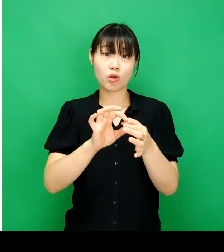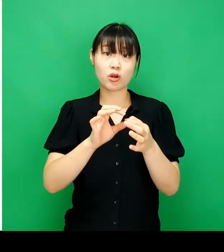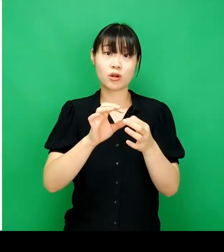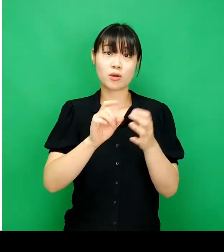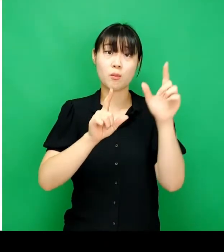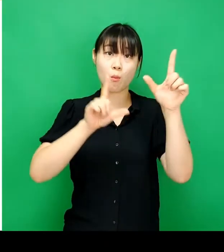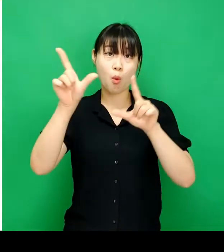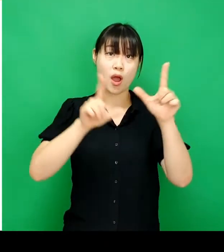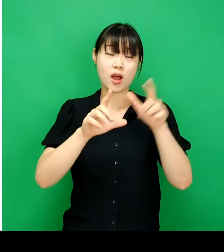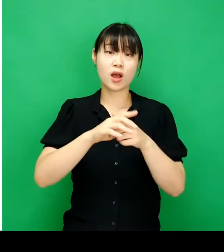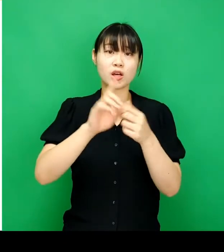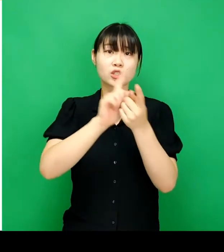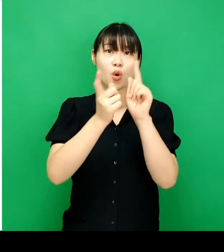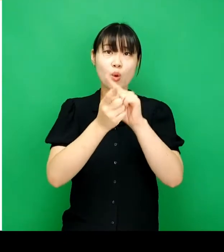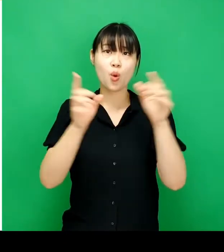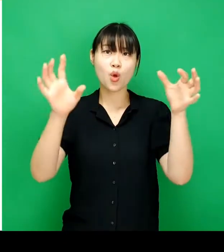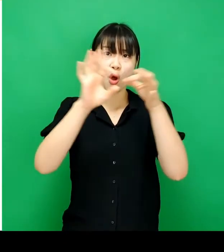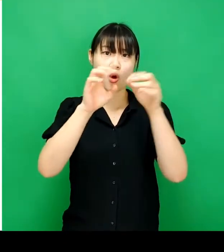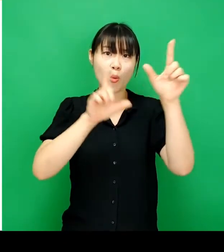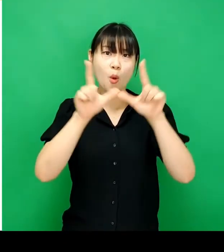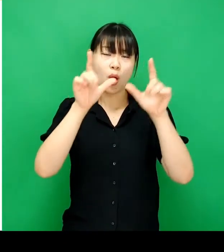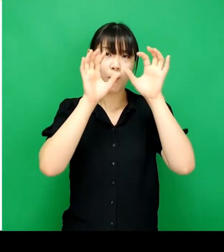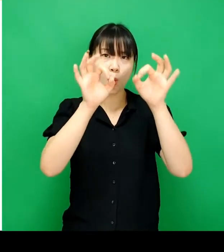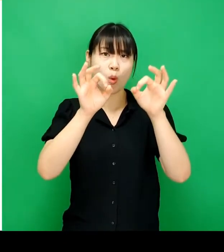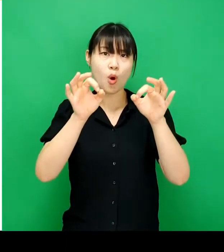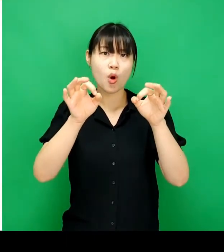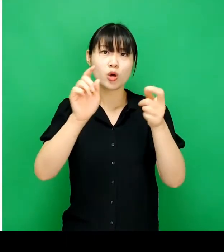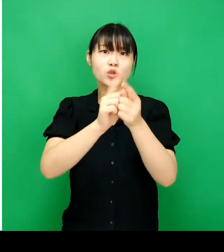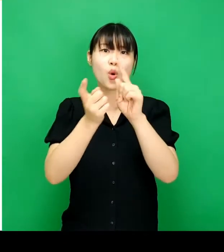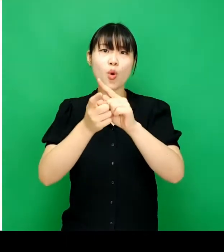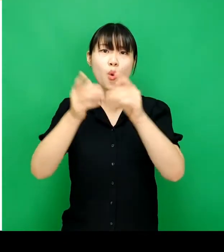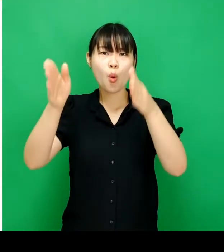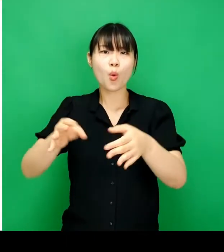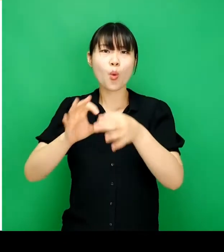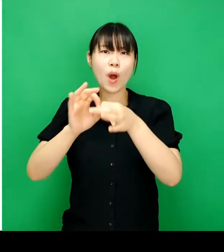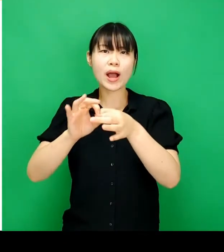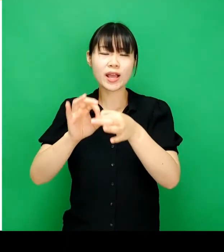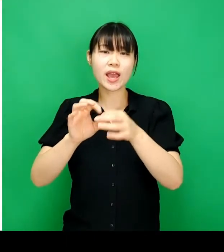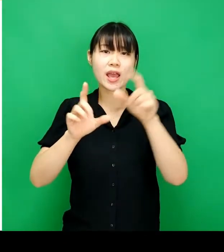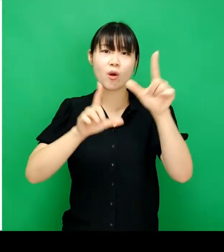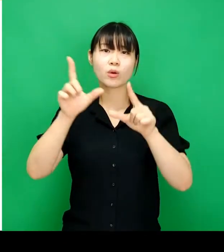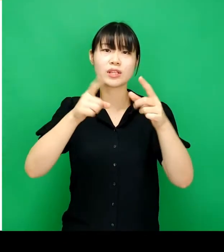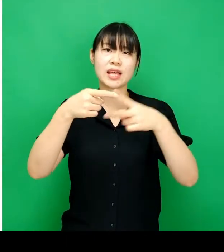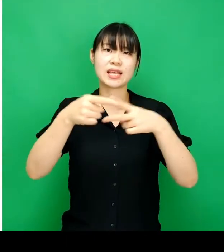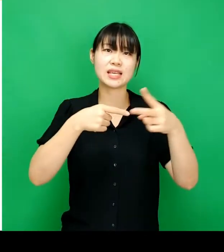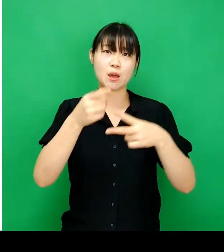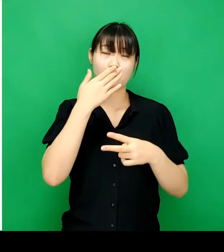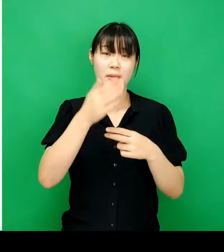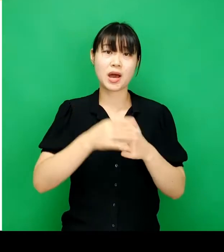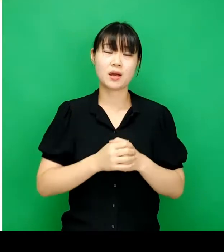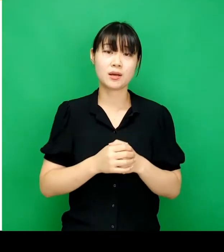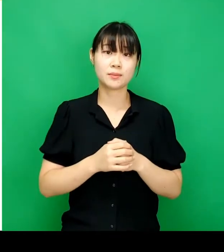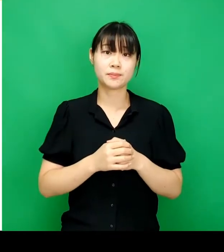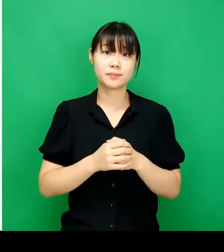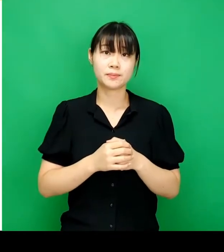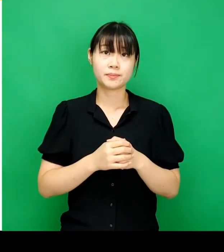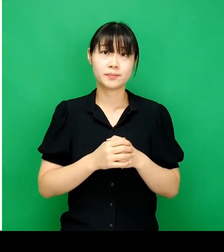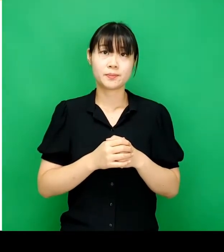선으로 구성돼 있습니다. 요소가 서로 연결된 모양을 보고 관계의 형태를 이해할 수 있습니다.